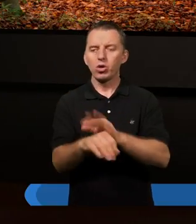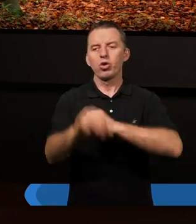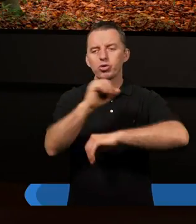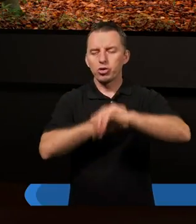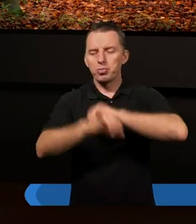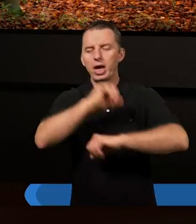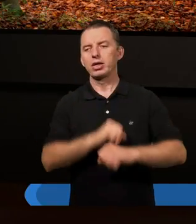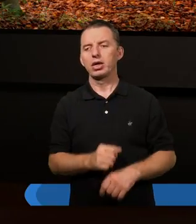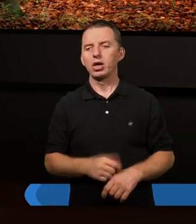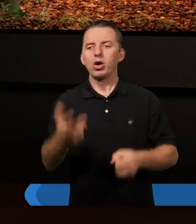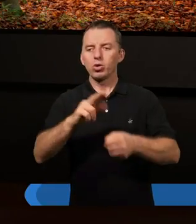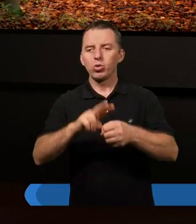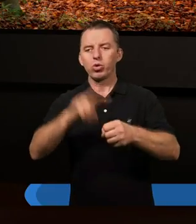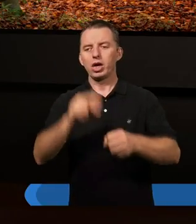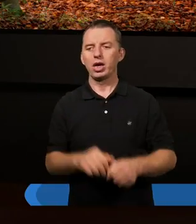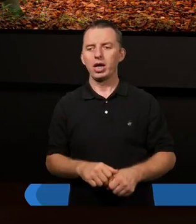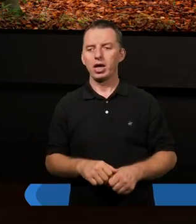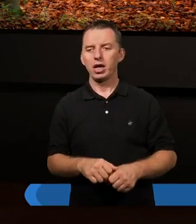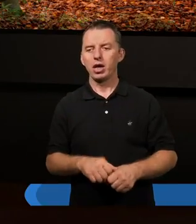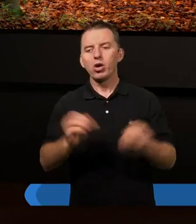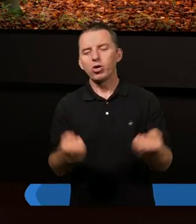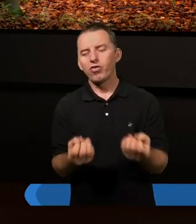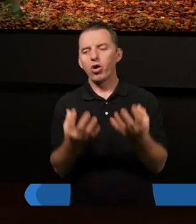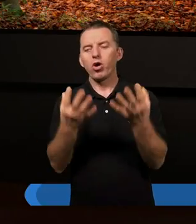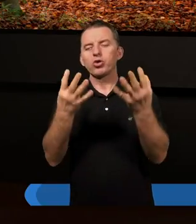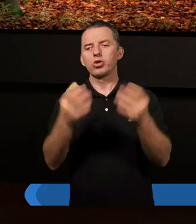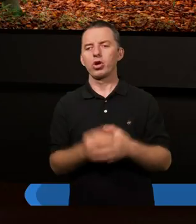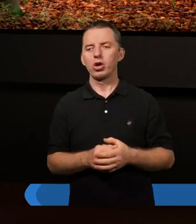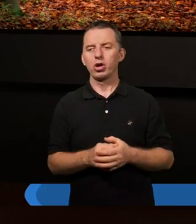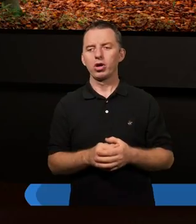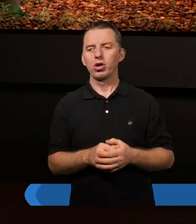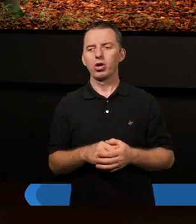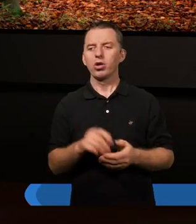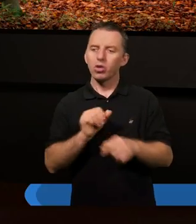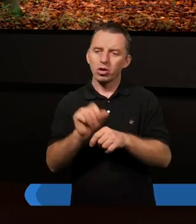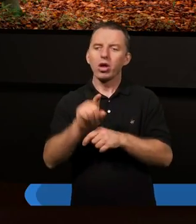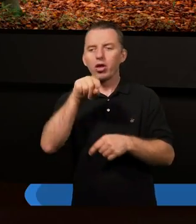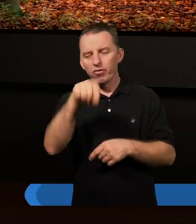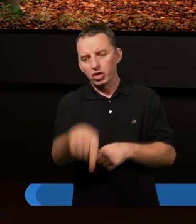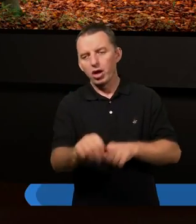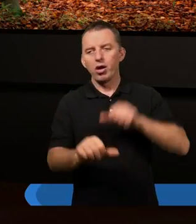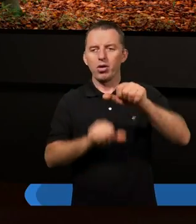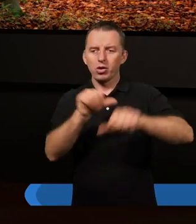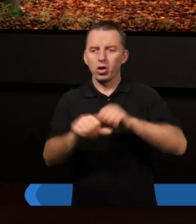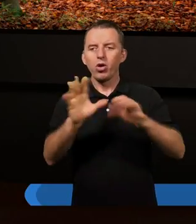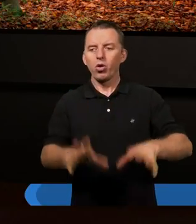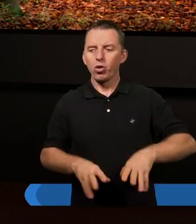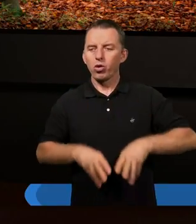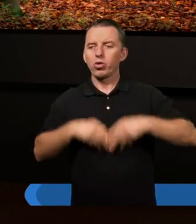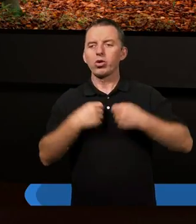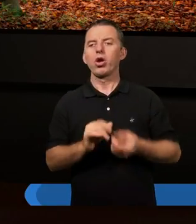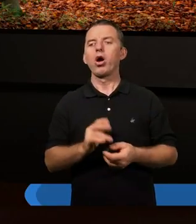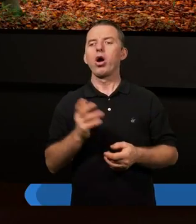Rzymian, który stworzył, wywołał to co w tym roku uroczyście